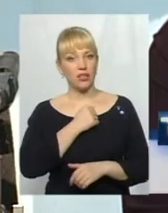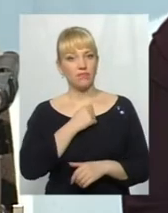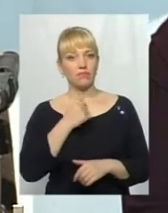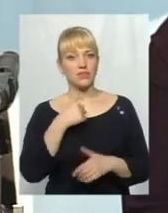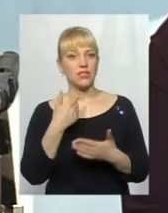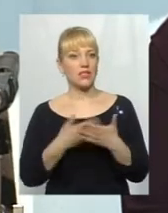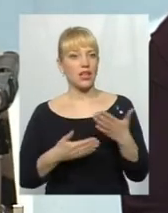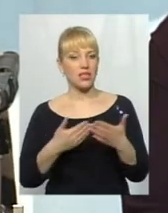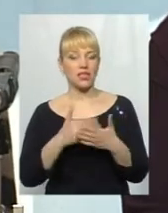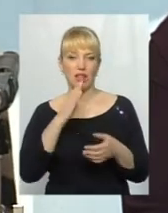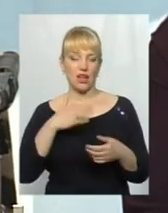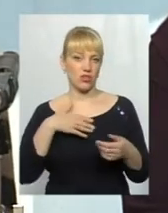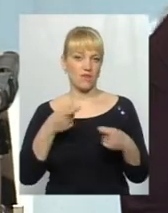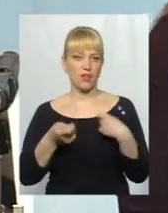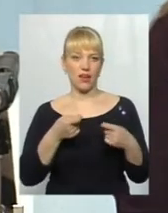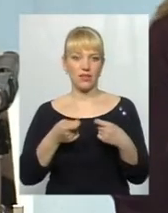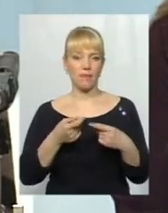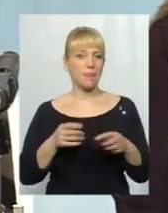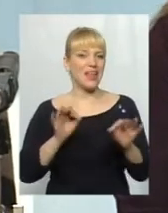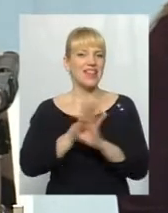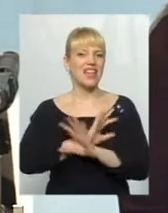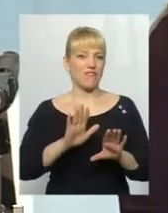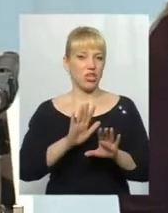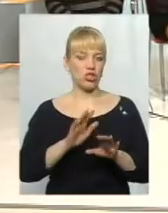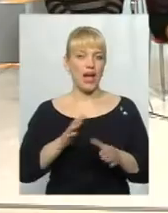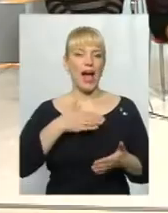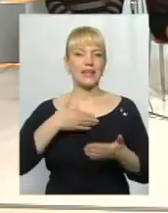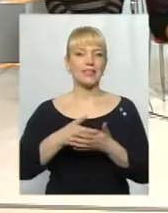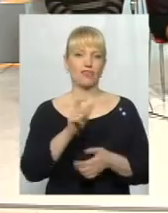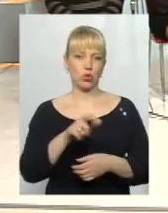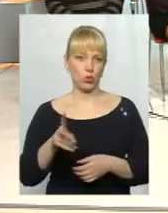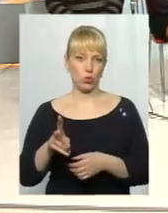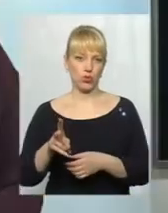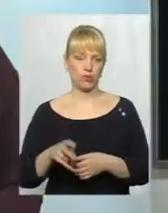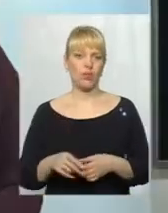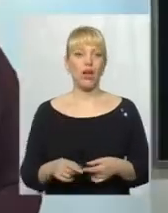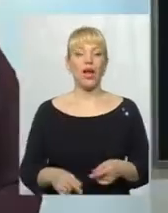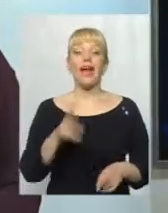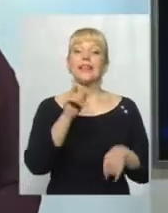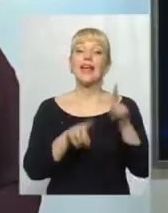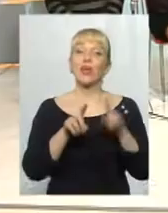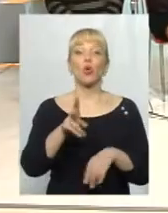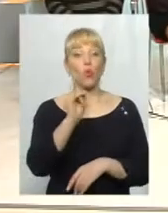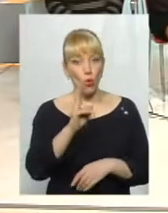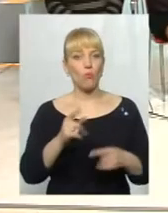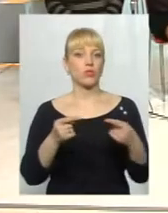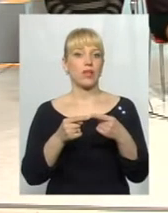нашій владі, невигідні люди активні, які мають позиції. Де? Ви кажете, деяким людям. Кому саме?